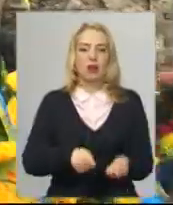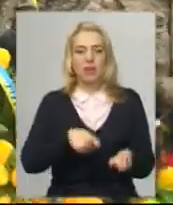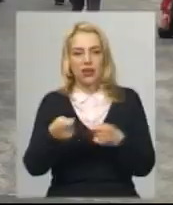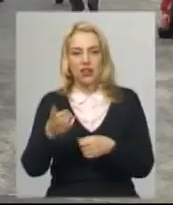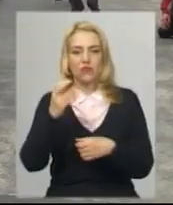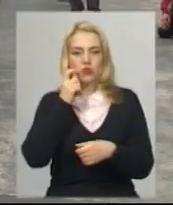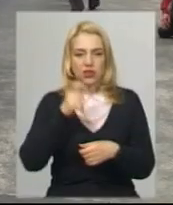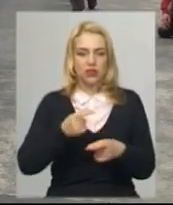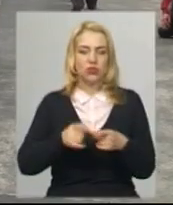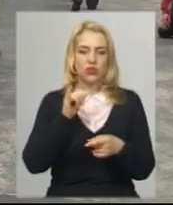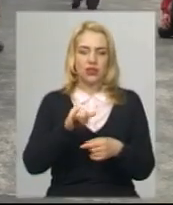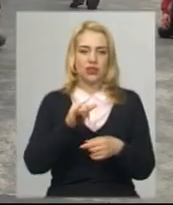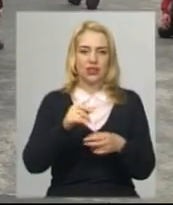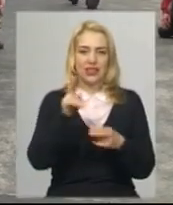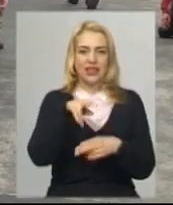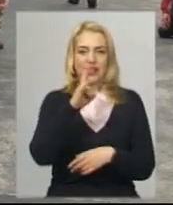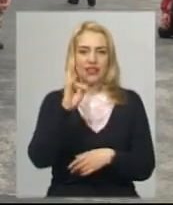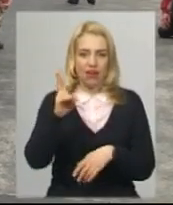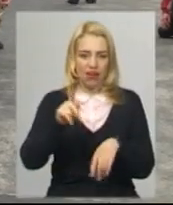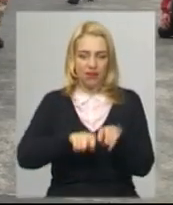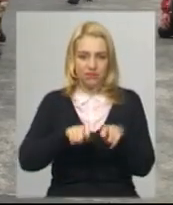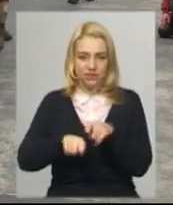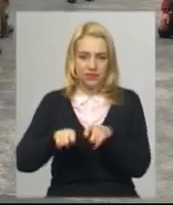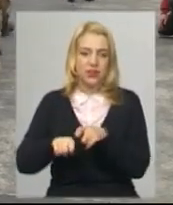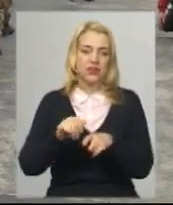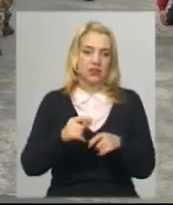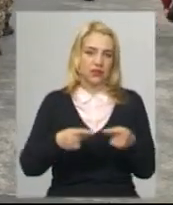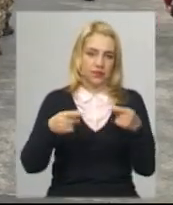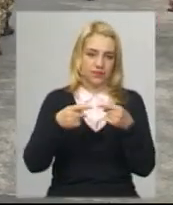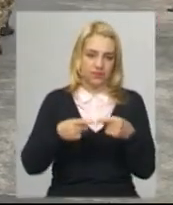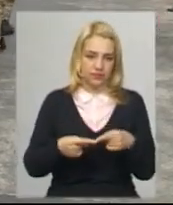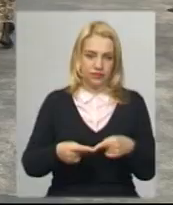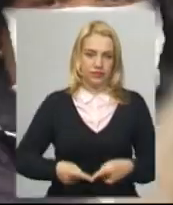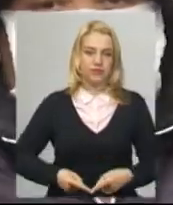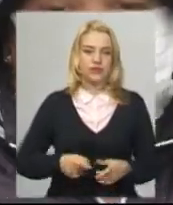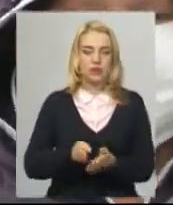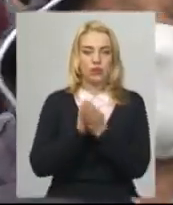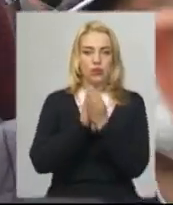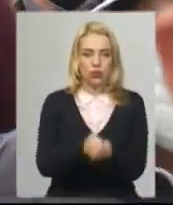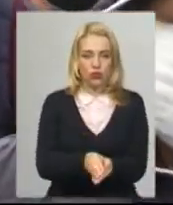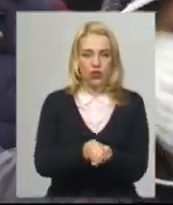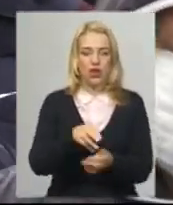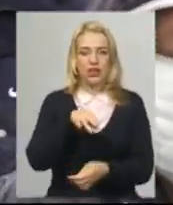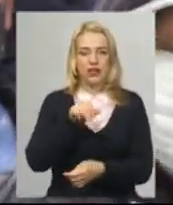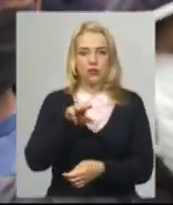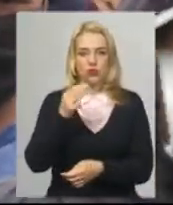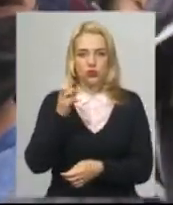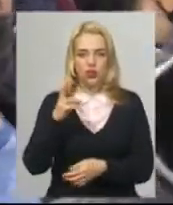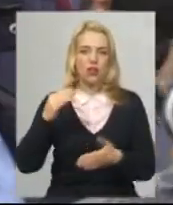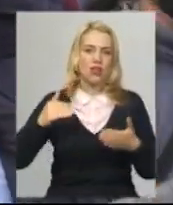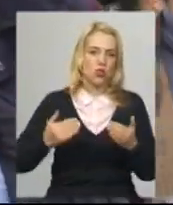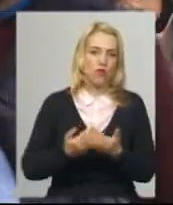допомогою ДНК встановили його особу, розповів Суспільного міській голова Славоти Василь Сидор. Поховали Сергія Тимощука на новому міському